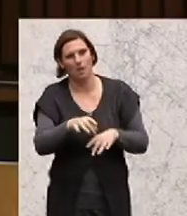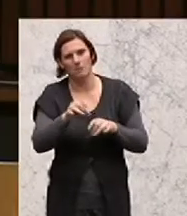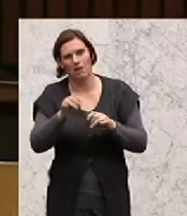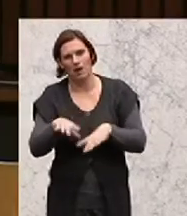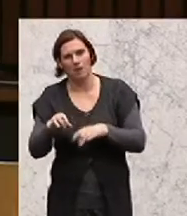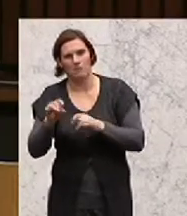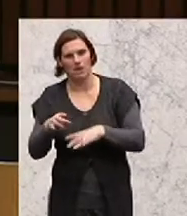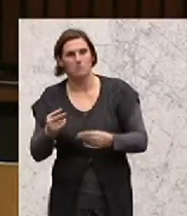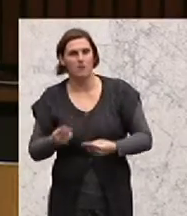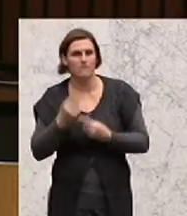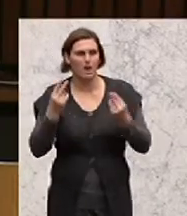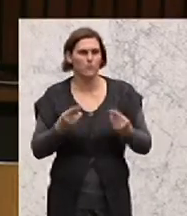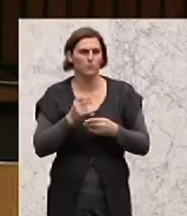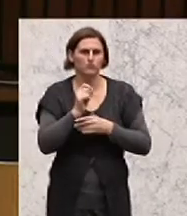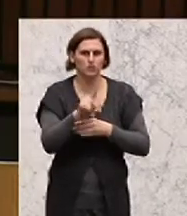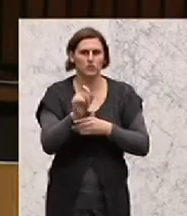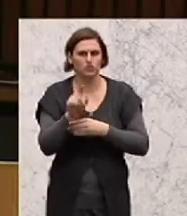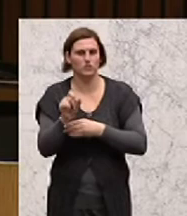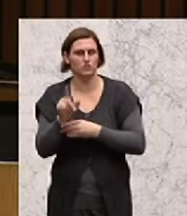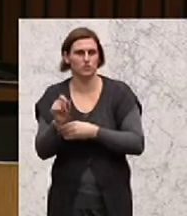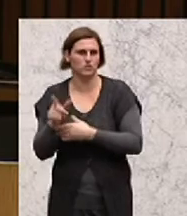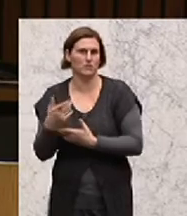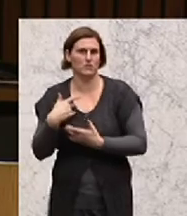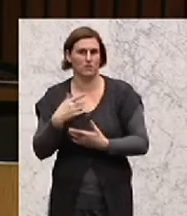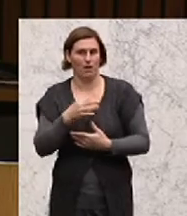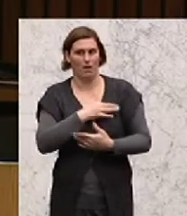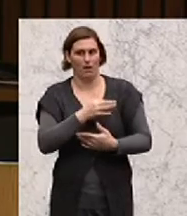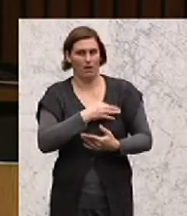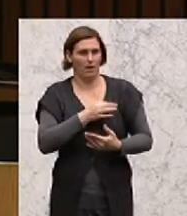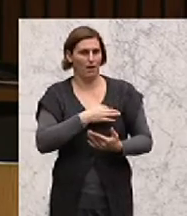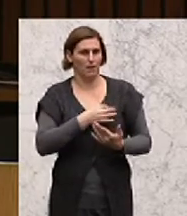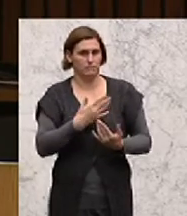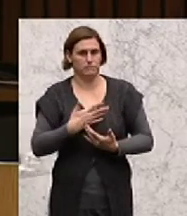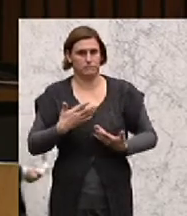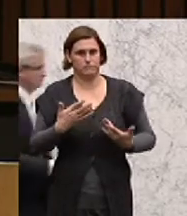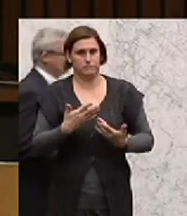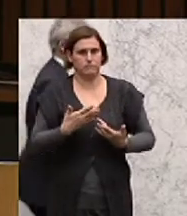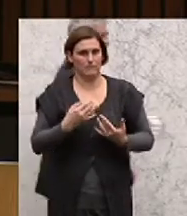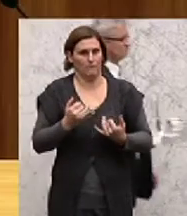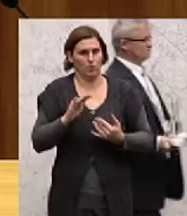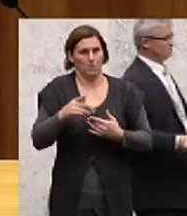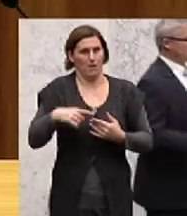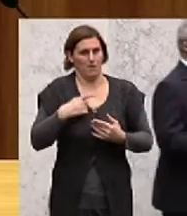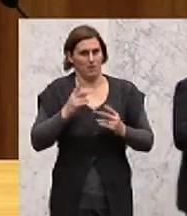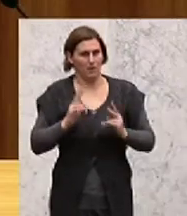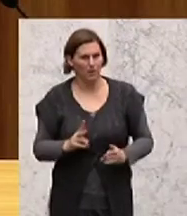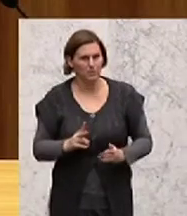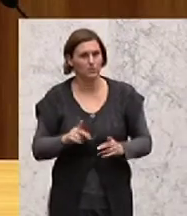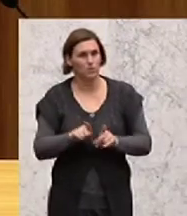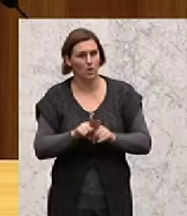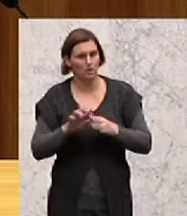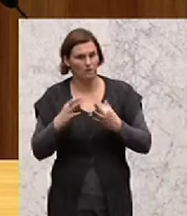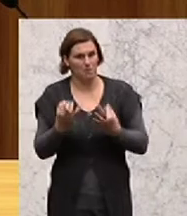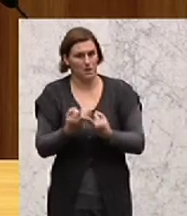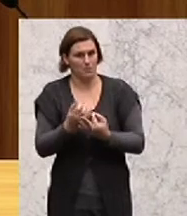wieder Bewerbungsschreiben schickt, der Angst hat, der von Existenzängsten bedroht ist, mitunter auch die ganze